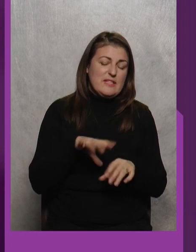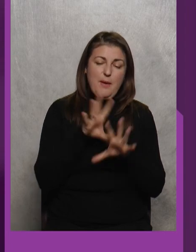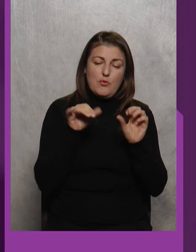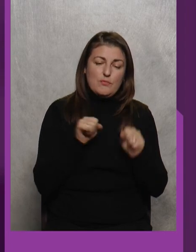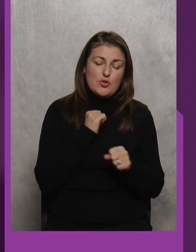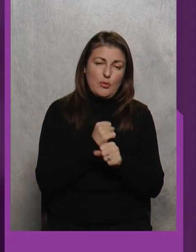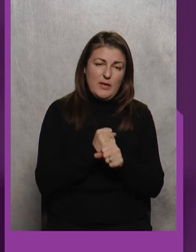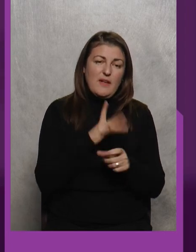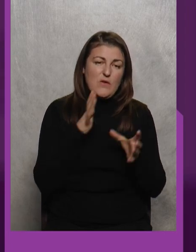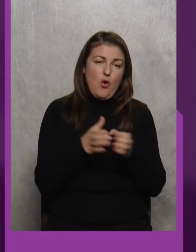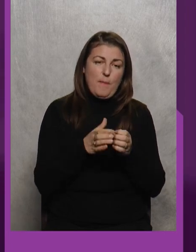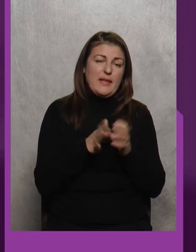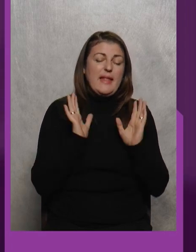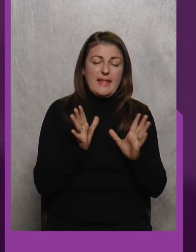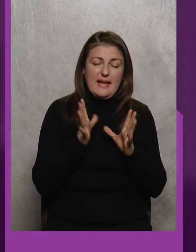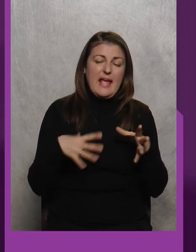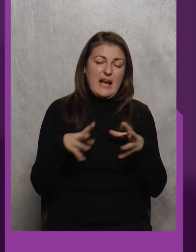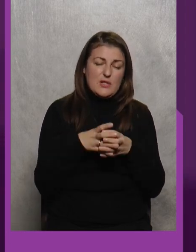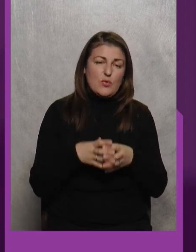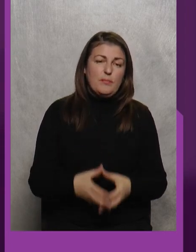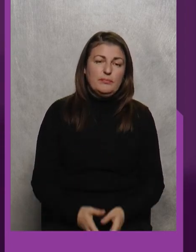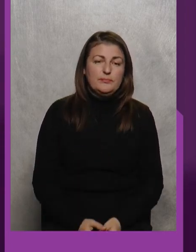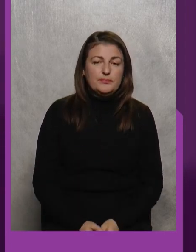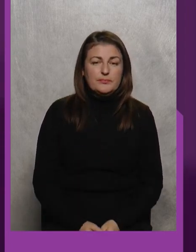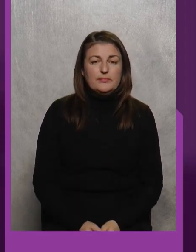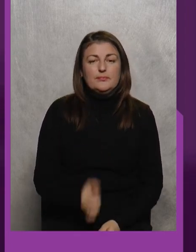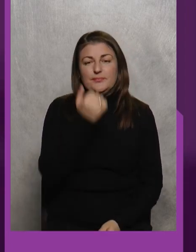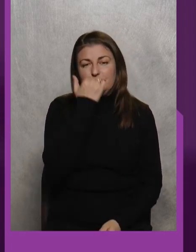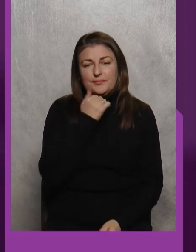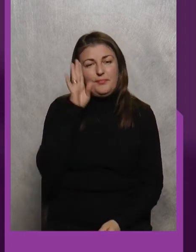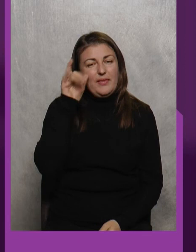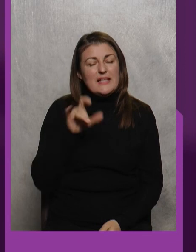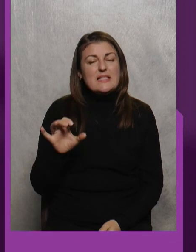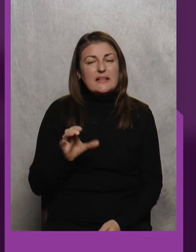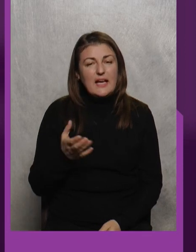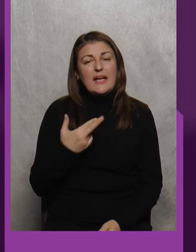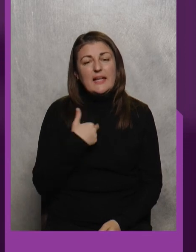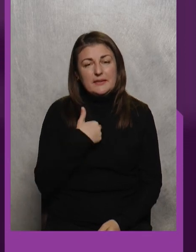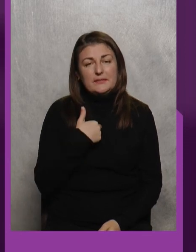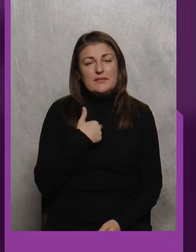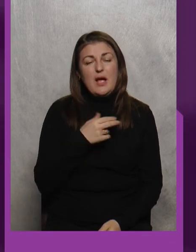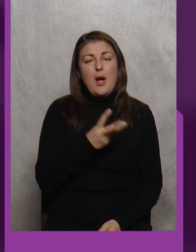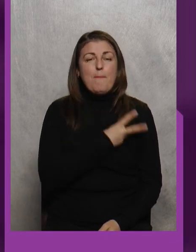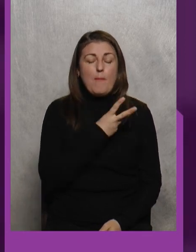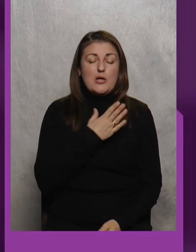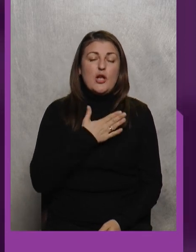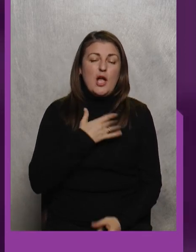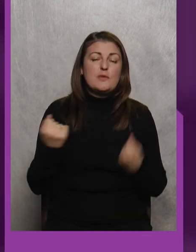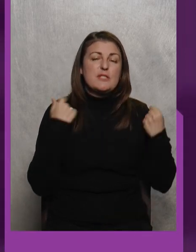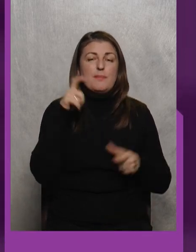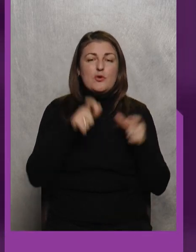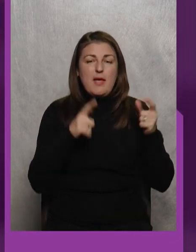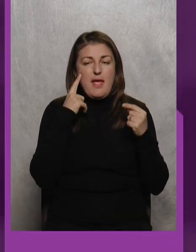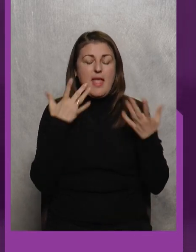зробити в команді Тільки разом Дякую Пане Сергію Я побажаю нашим спортсменам